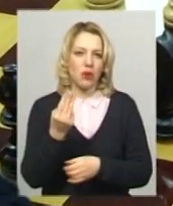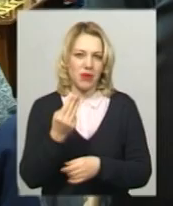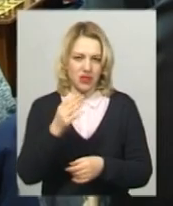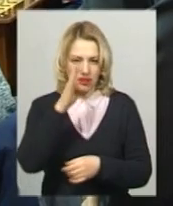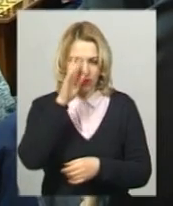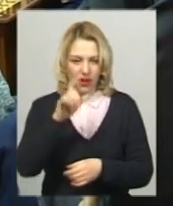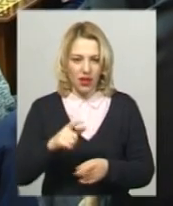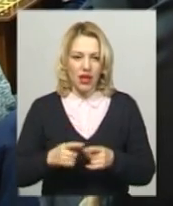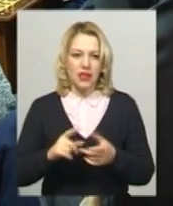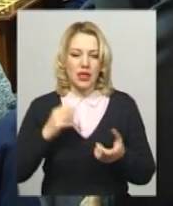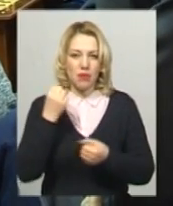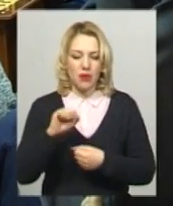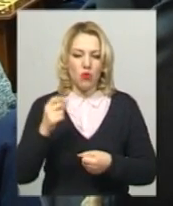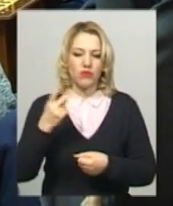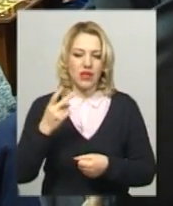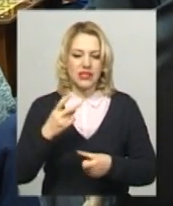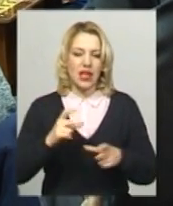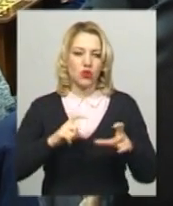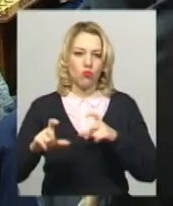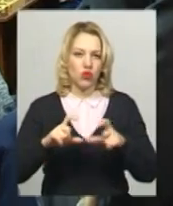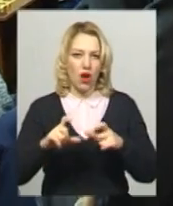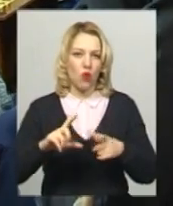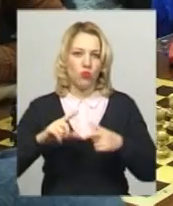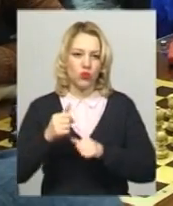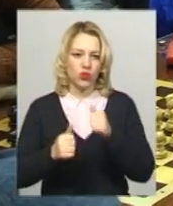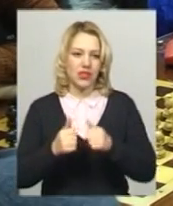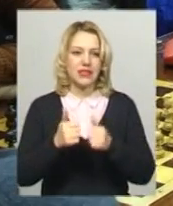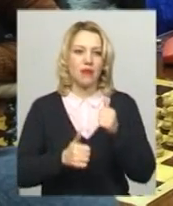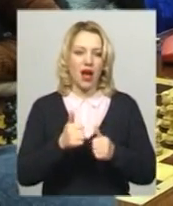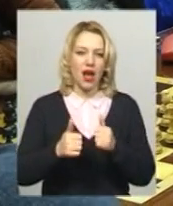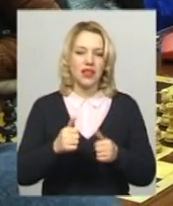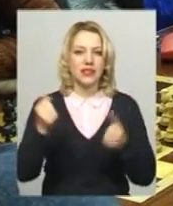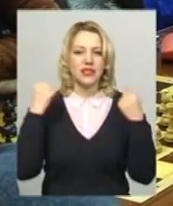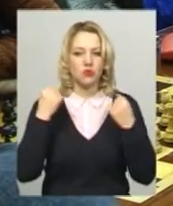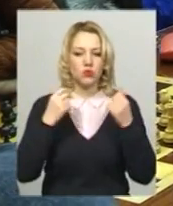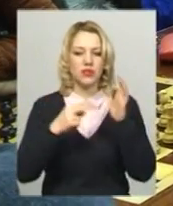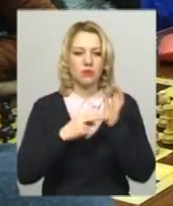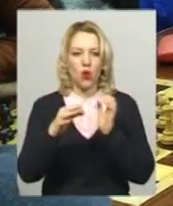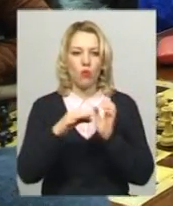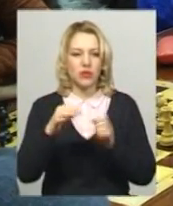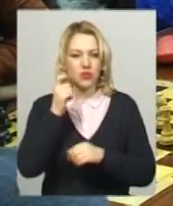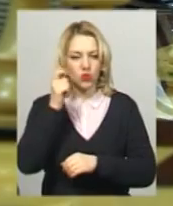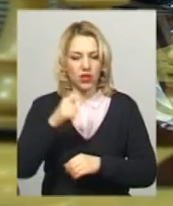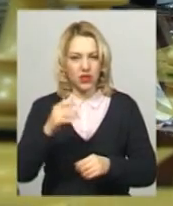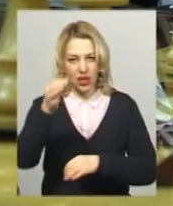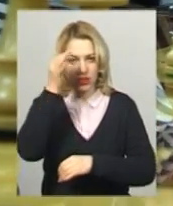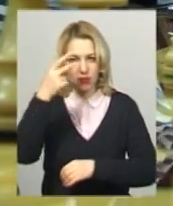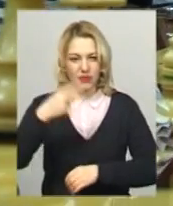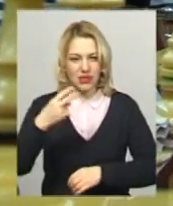За перемогу у 20-му міському шаховому турнірі змагались спортсмени з семи областей України. Нагадаю, 20